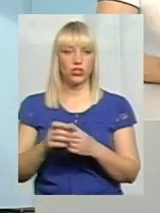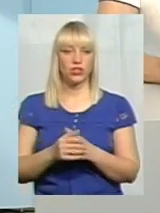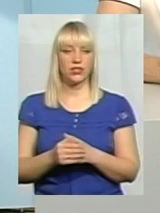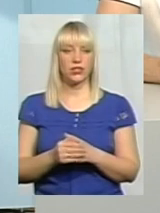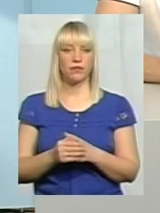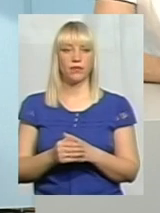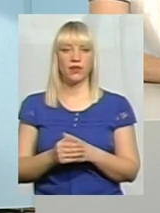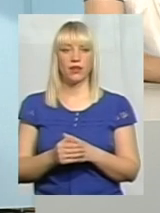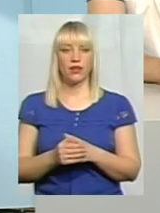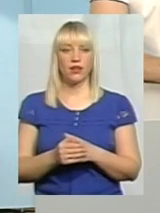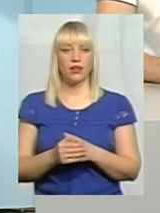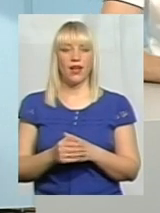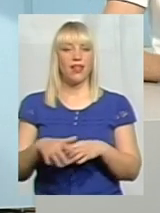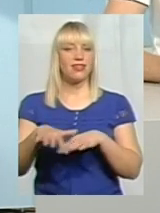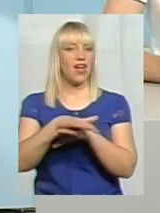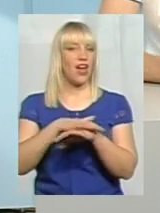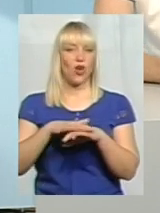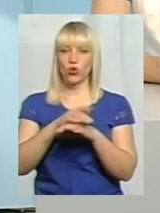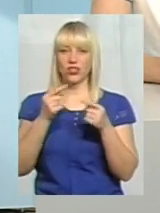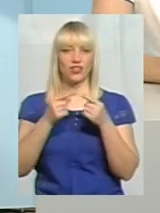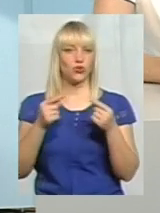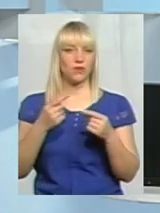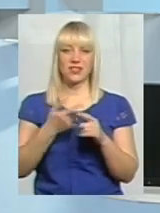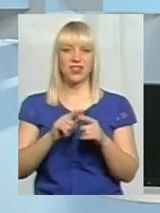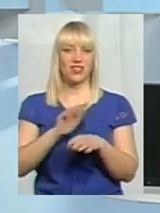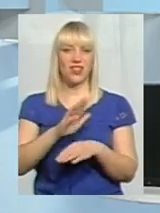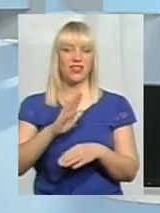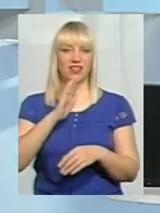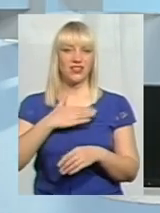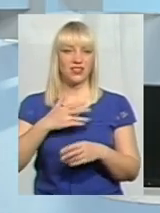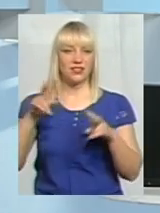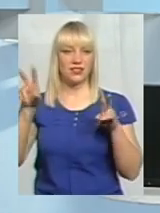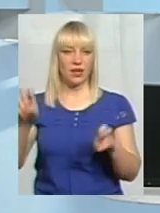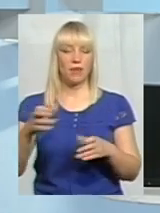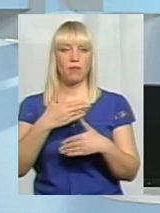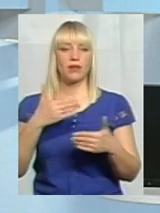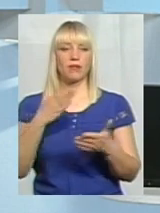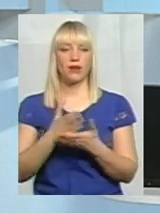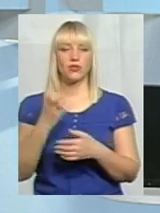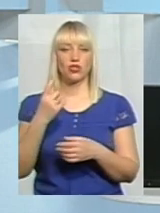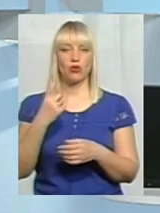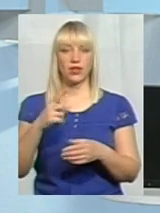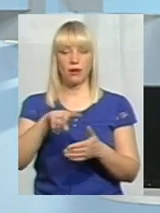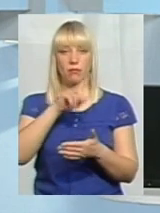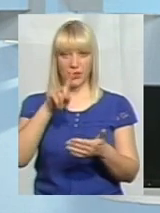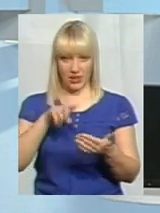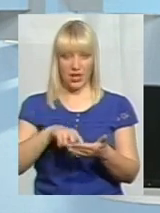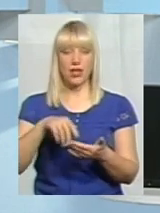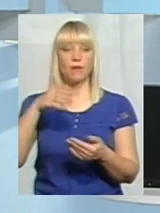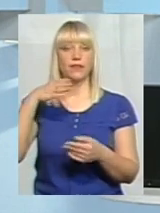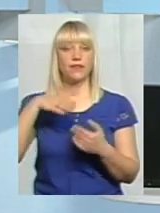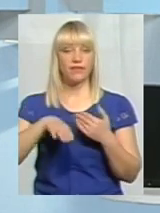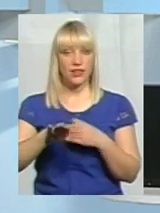По народних інструментах не ваше тема. Ми маємо ще запитання відео, і